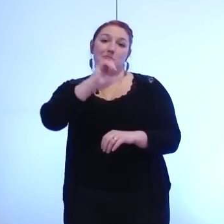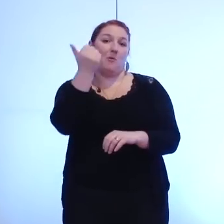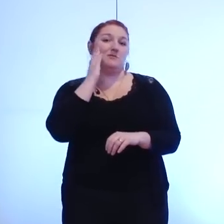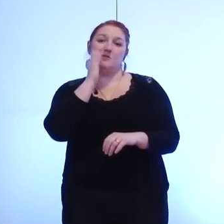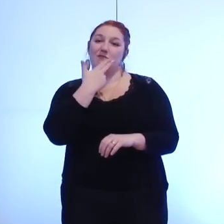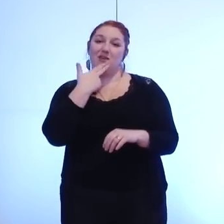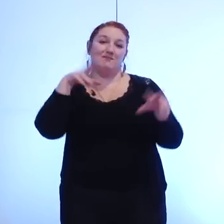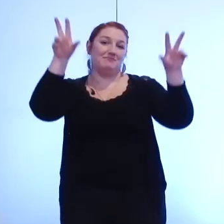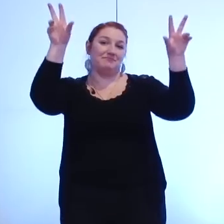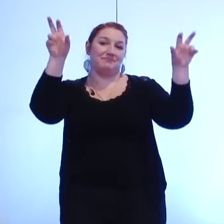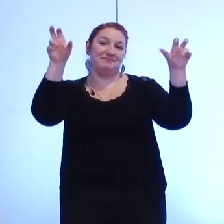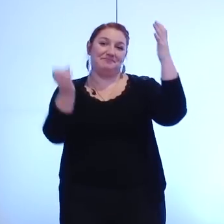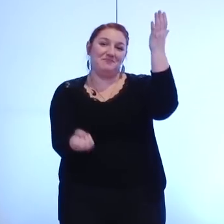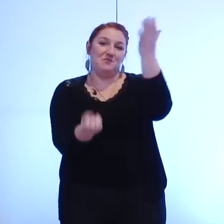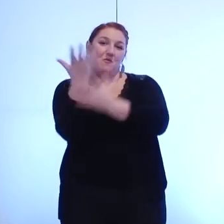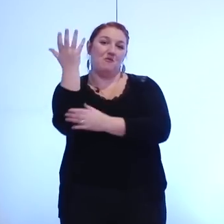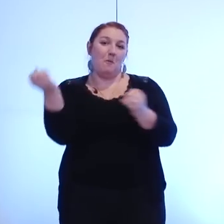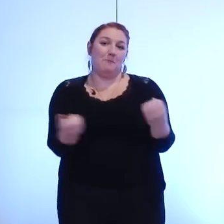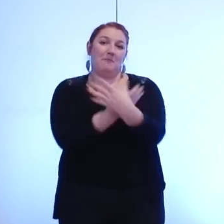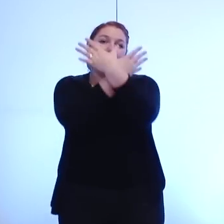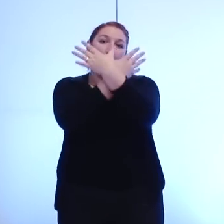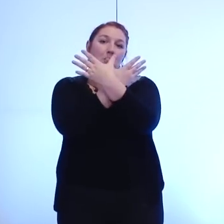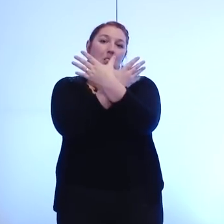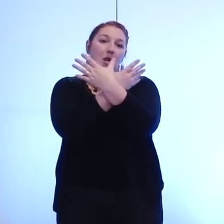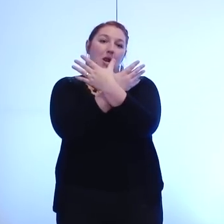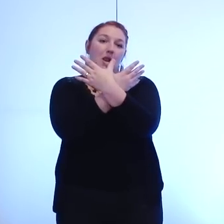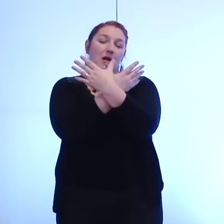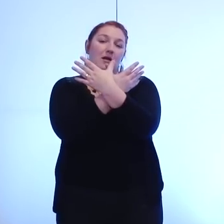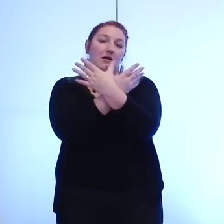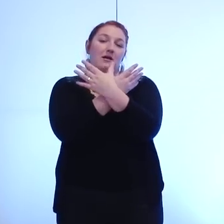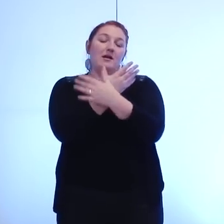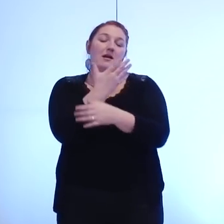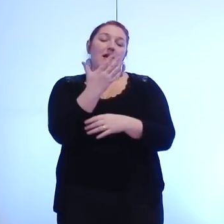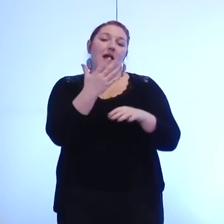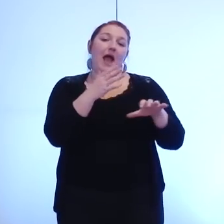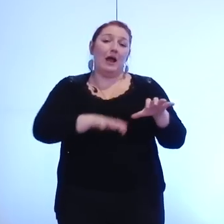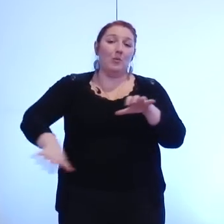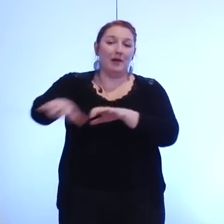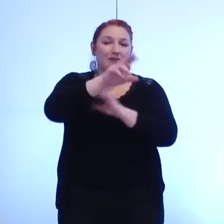métropole de l'agglomération grenobloise Grenoble-Alpes métropole merci à vous